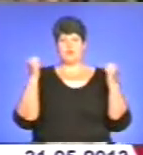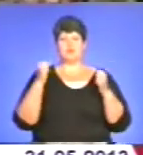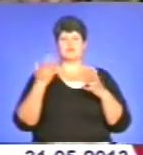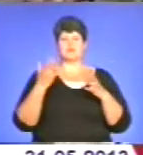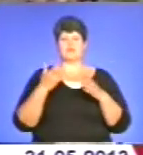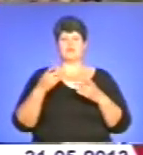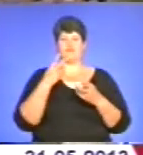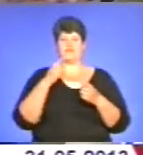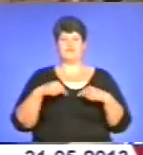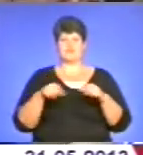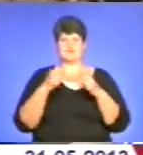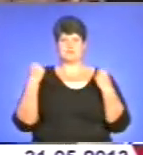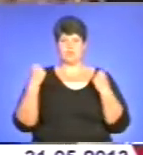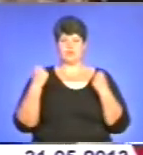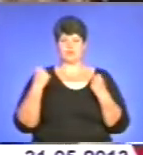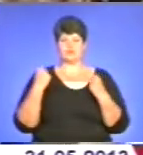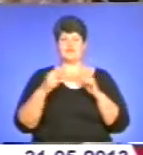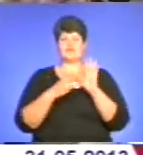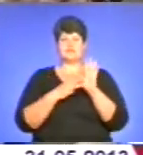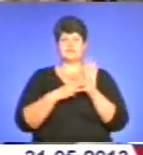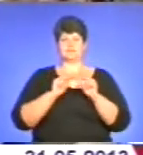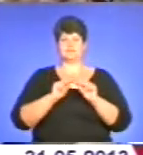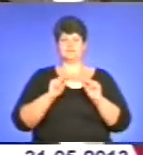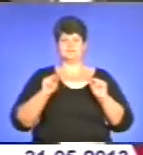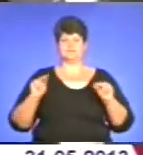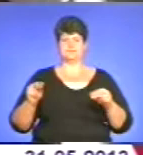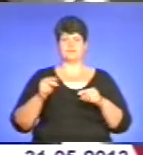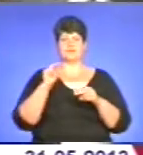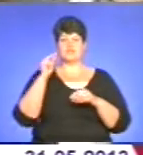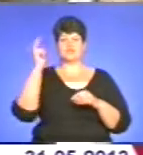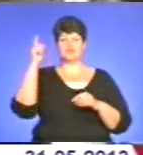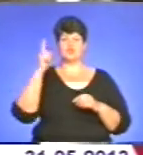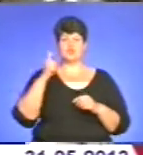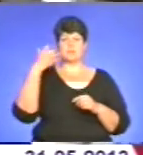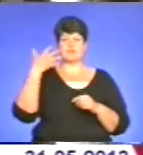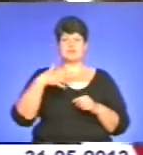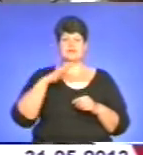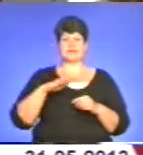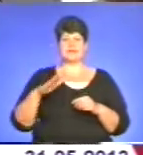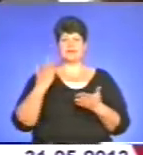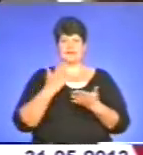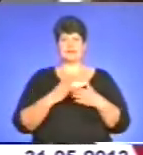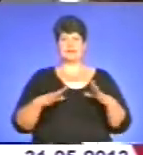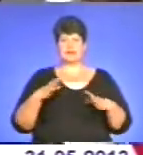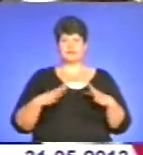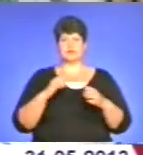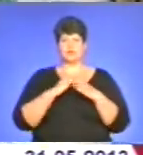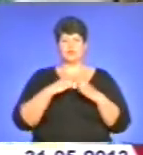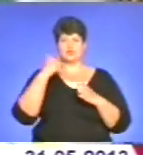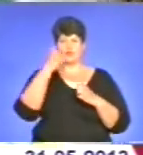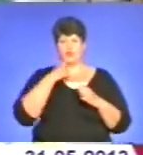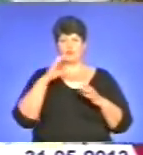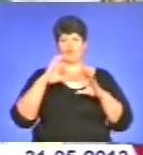сноубордингу та фрістайлу. Вісім наставників тренують 150 дітей. Є тренери, які щороку доводять власну майстерність у